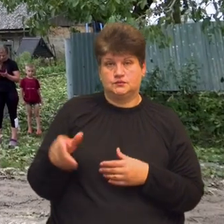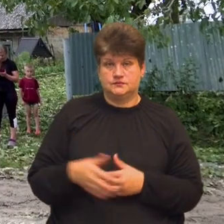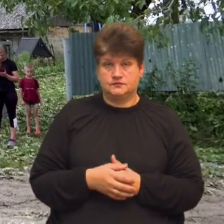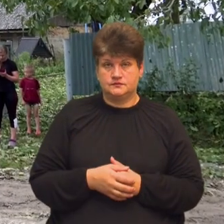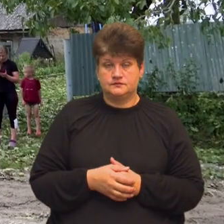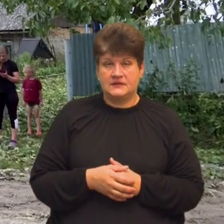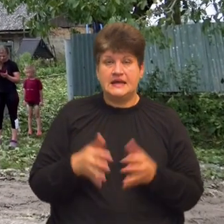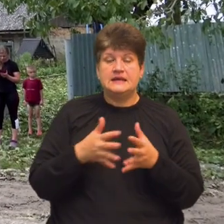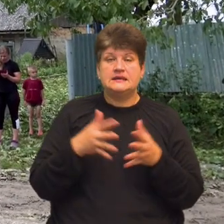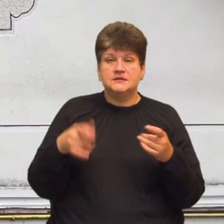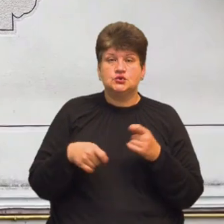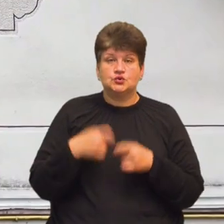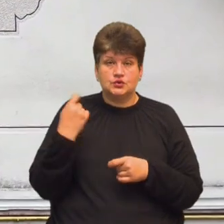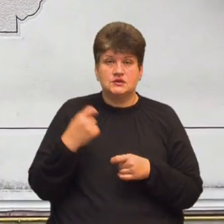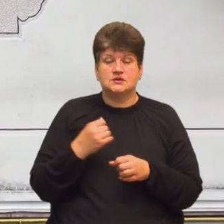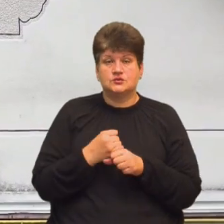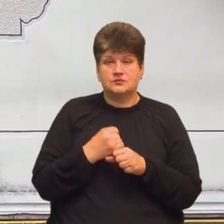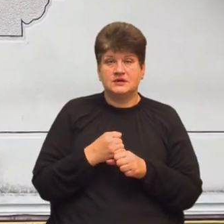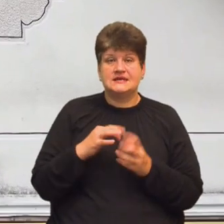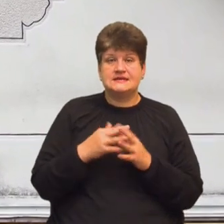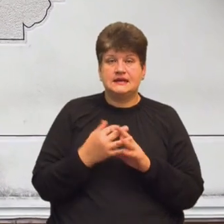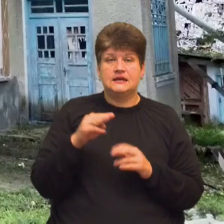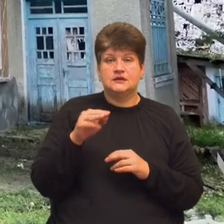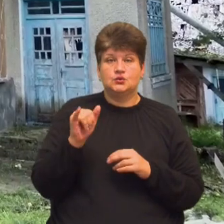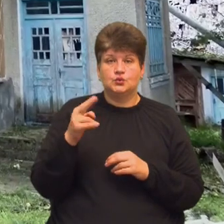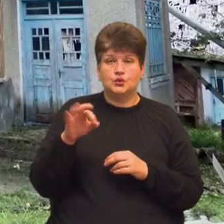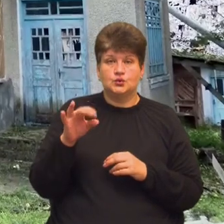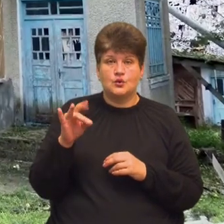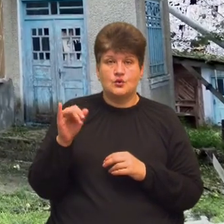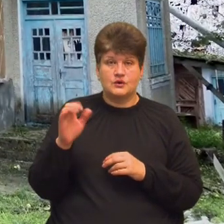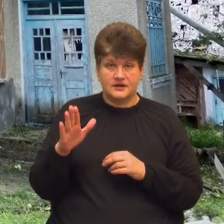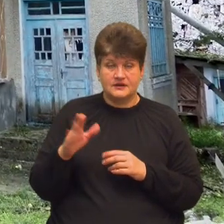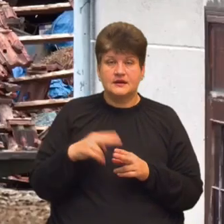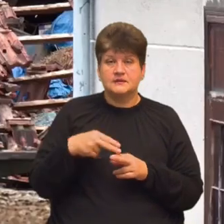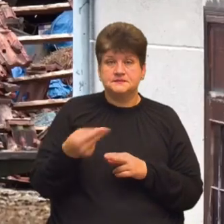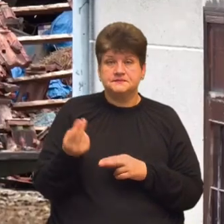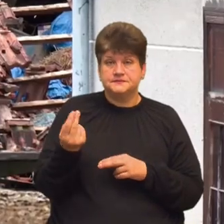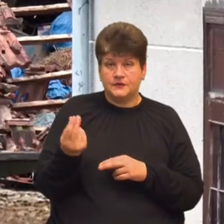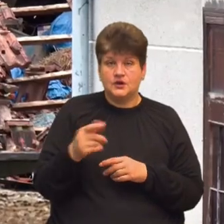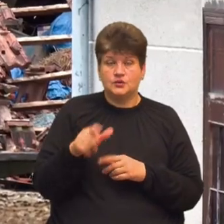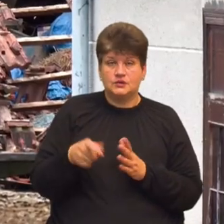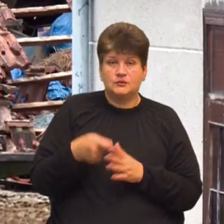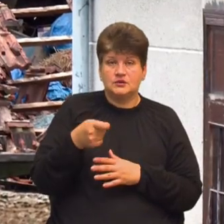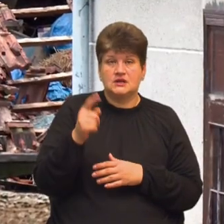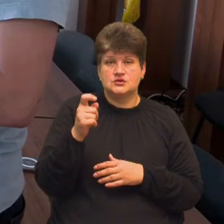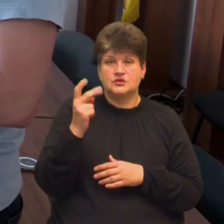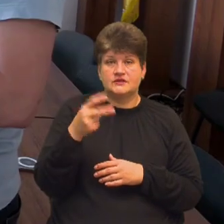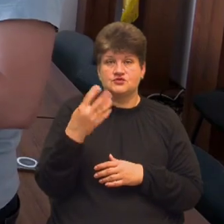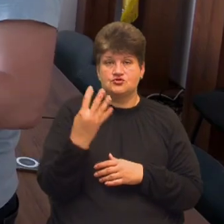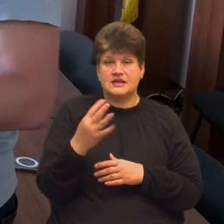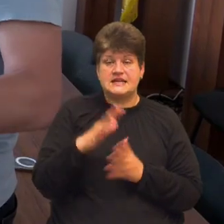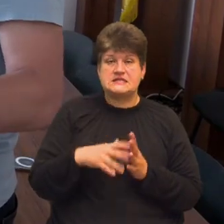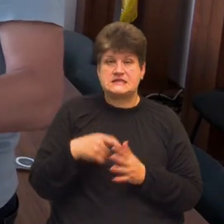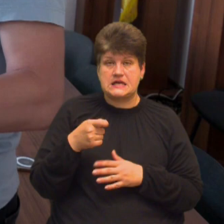Найбільше шкоди стихія завдала в селі Тудорів. На відшкодування збитків жителі цього села подали 124 заяви,